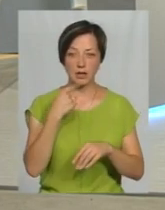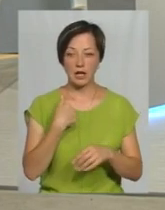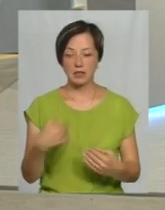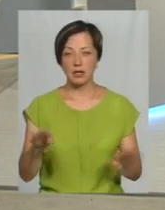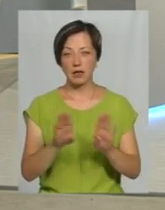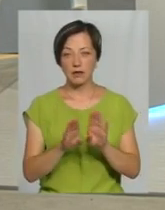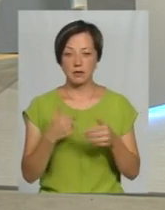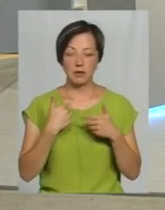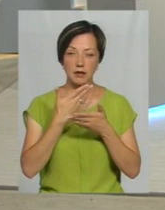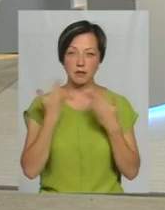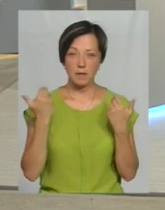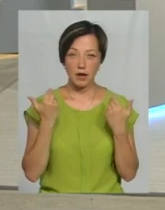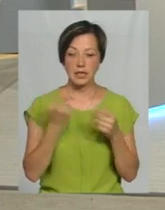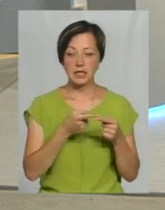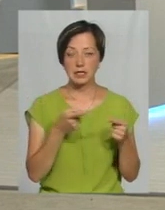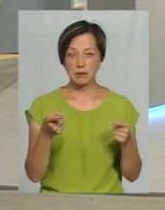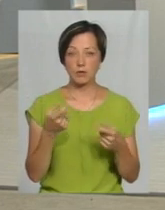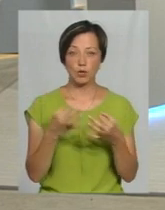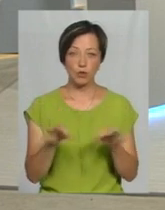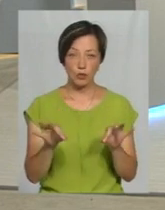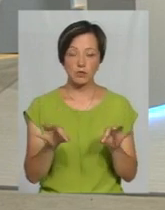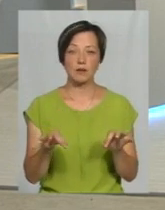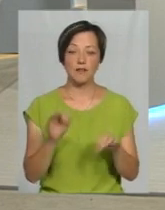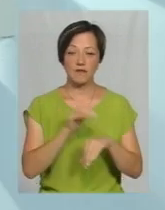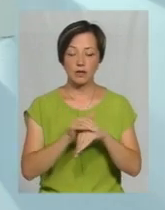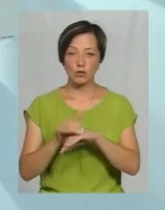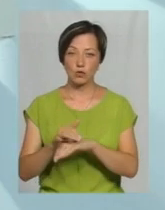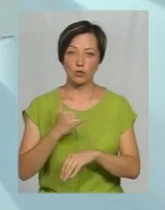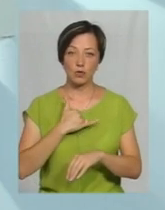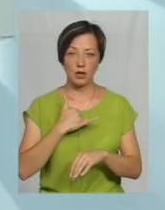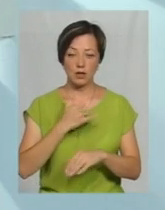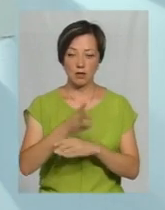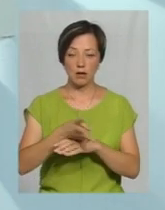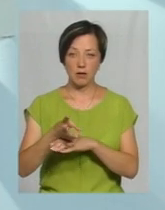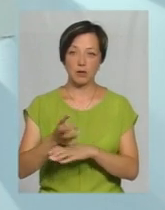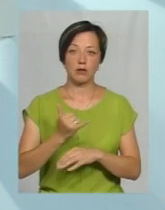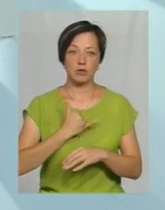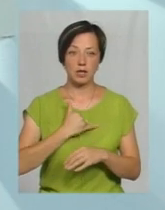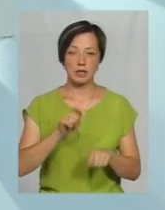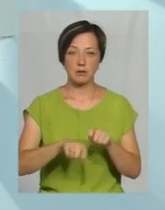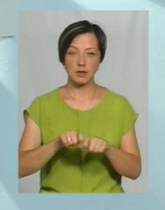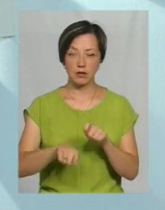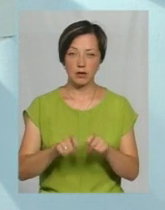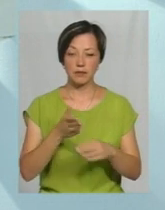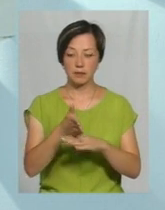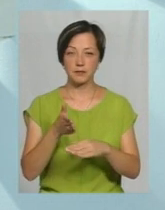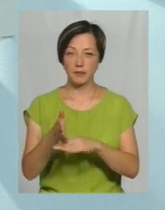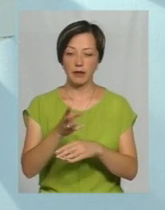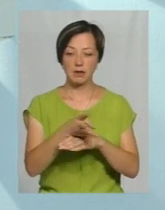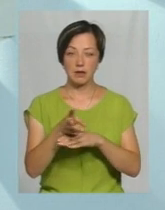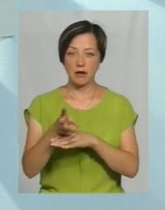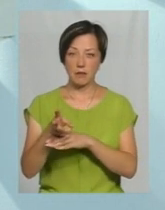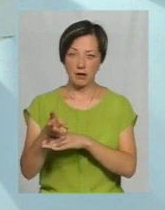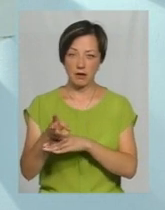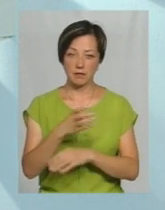я закрився, мене нема. От за цей недопуск, воно все фіксується в нас на відеокамеру, наші інспектора ходять з камерами,